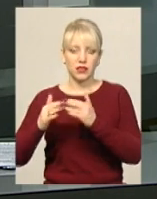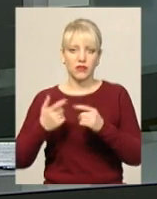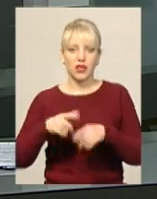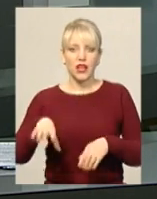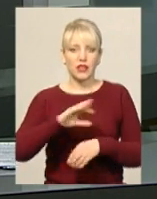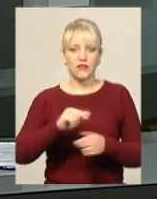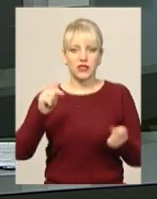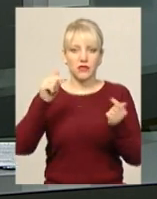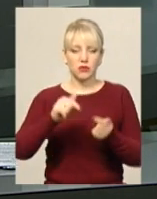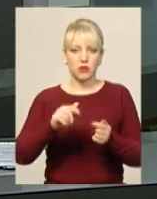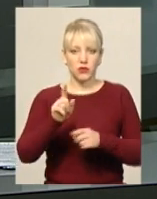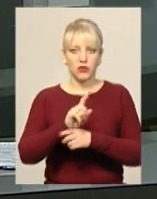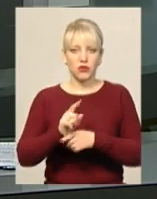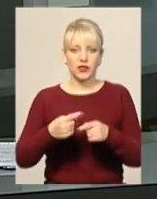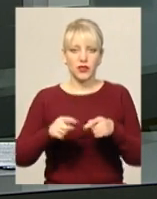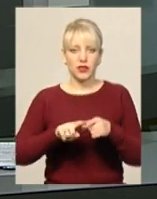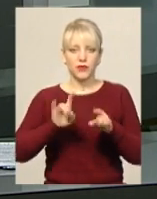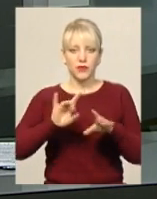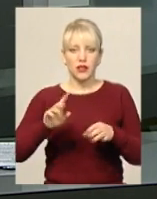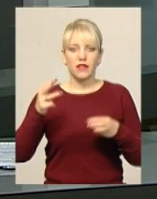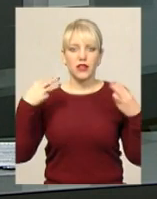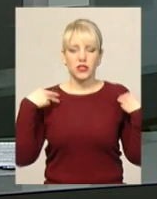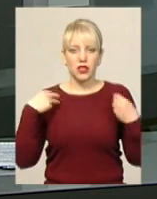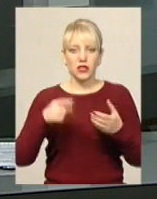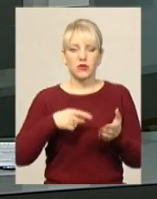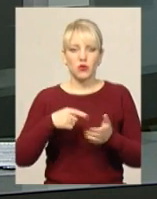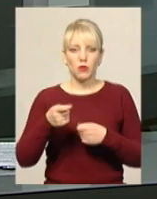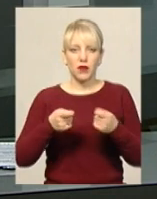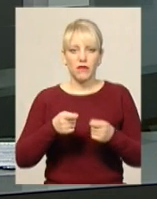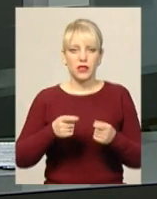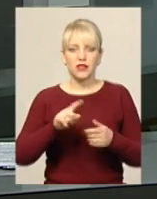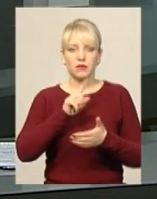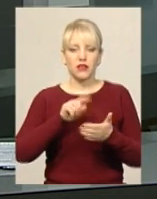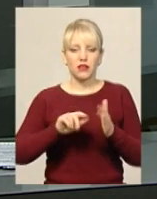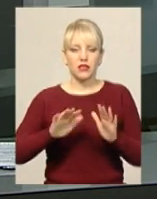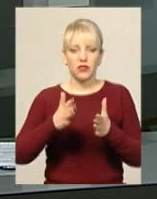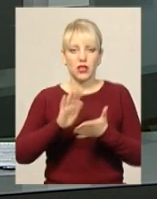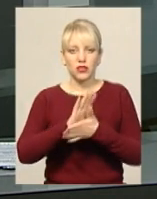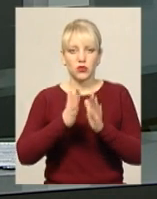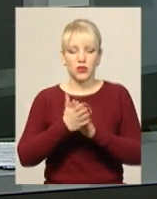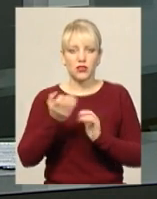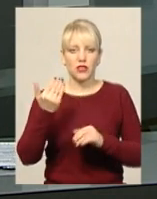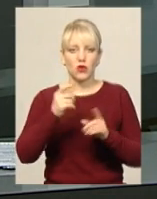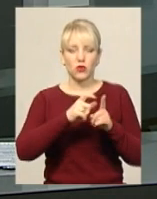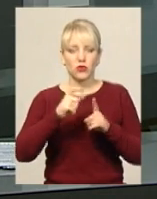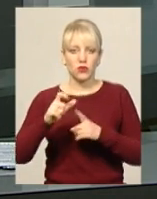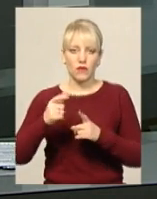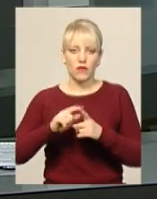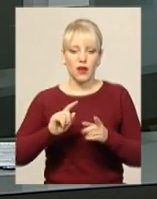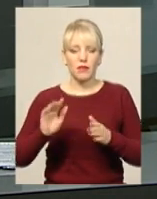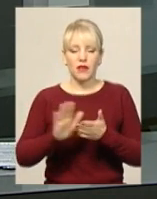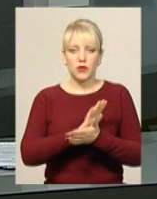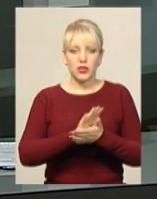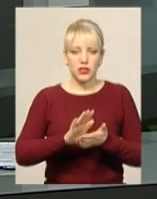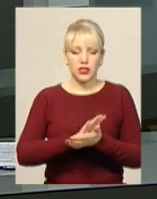захисної споруди. Про це повідомив начальник міського управління з питань надзвичайних ситуацій Дмитро Білоус. За його словами, звільнити підвали від мотлого